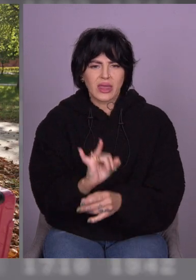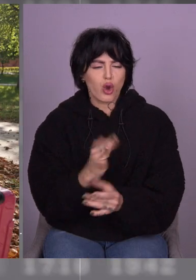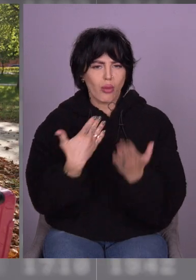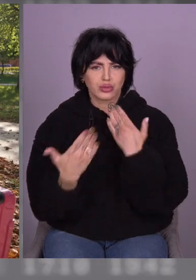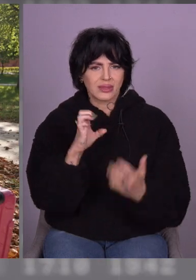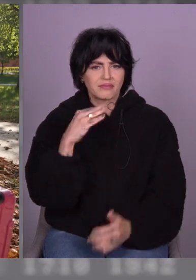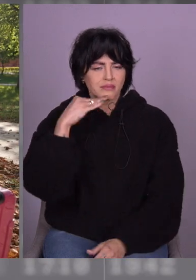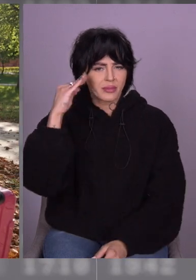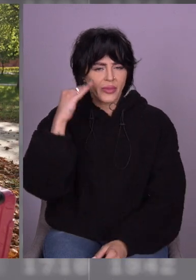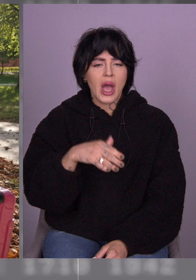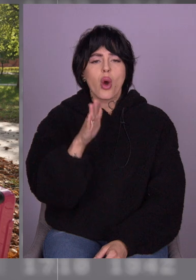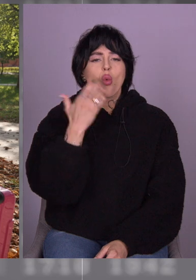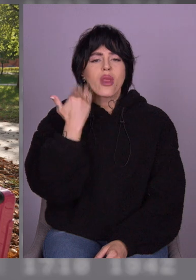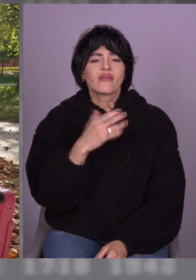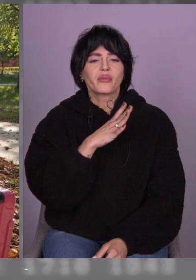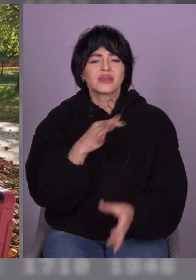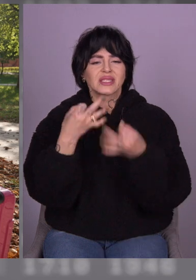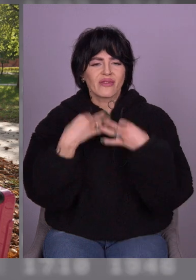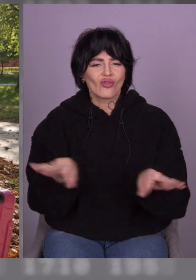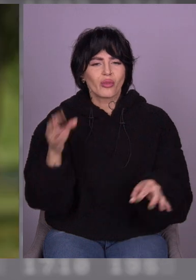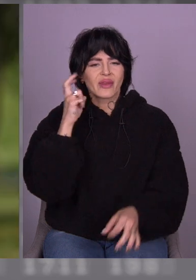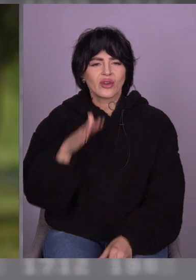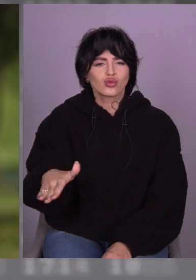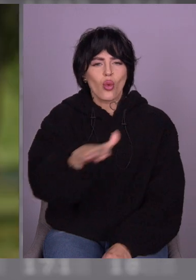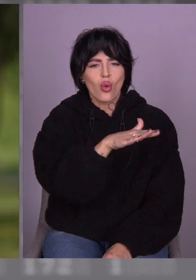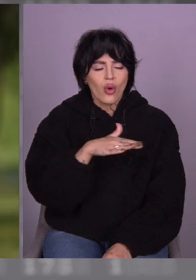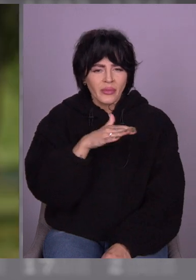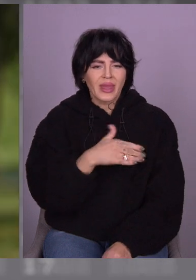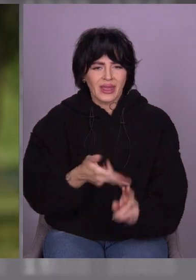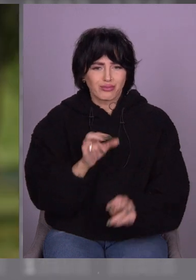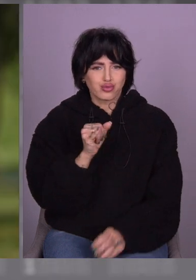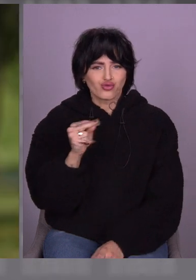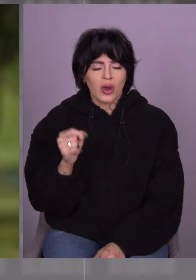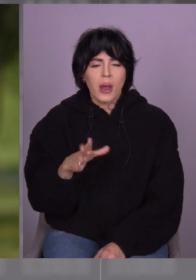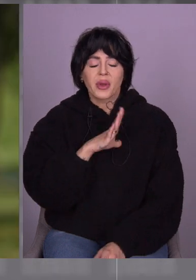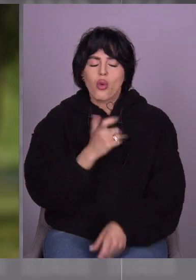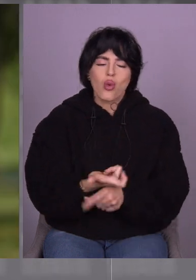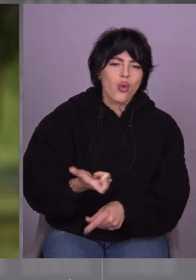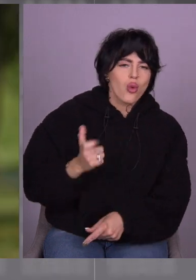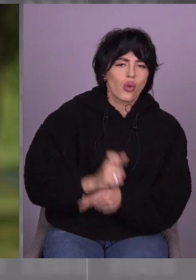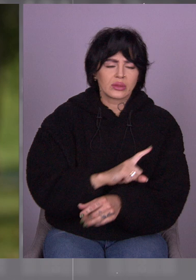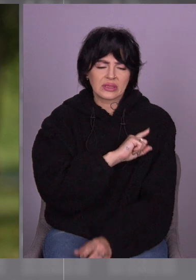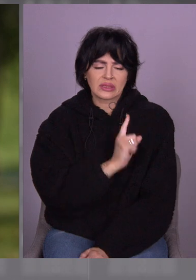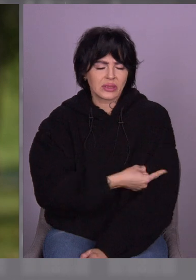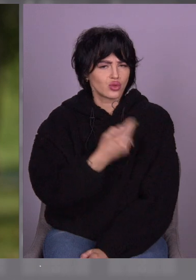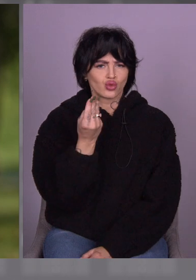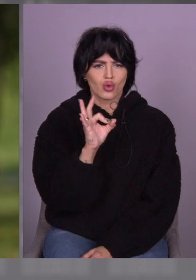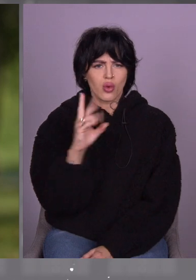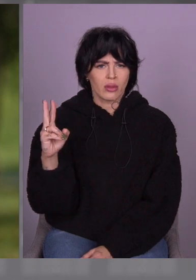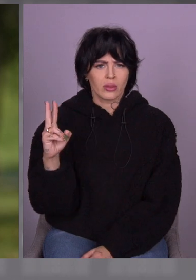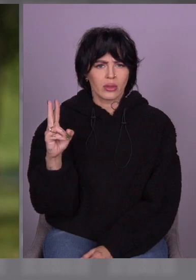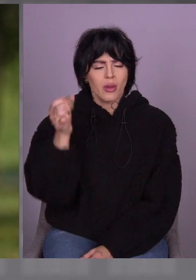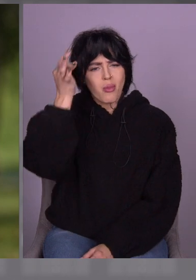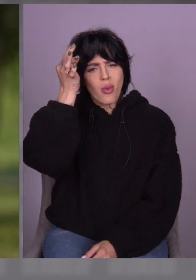Коли звільнили, де окупували Київщину, був шок. Я зараз згадую, в мене мурахи тілом, тому що я пам'ятаю ці